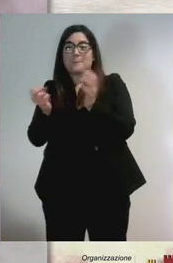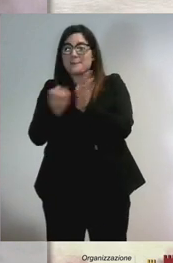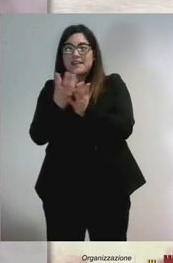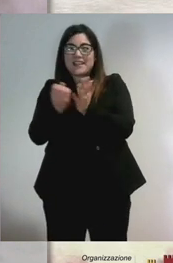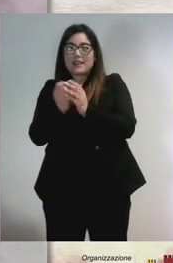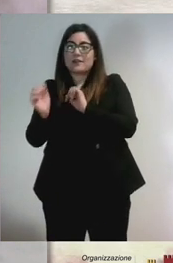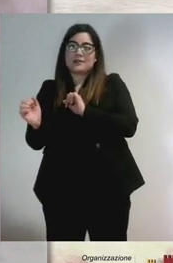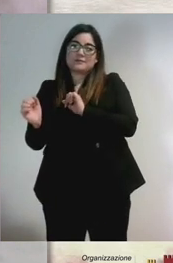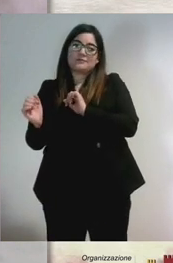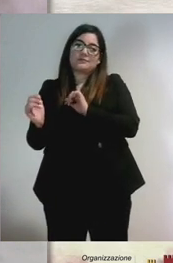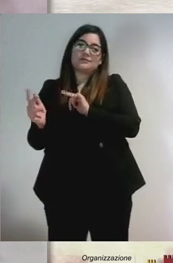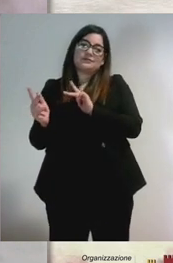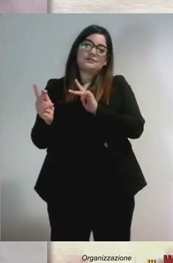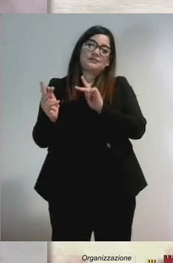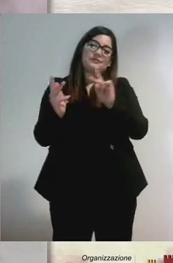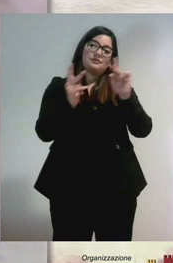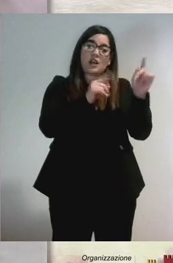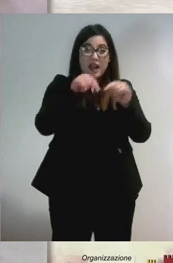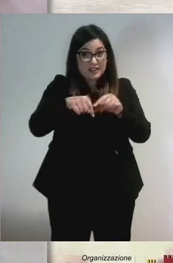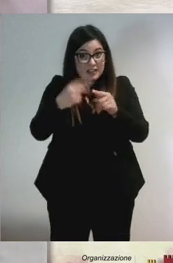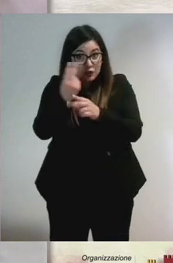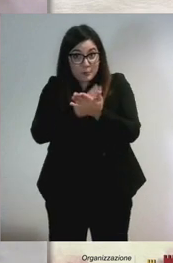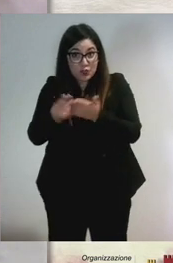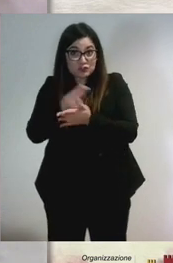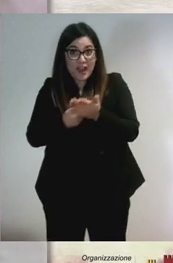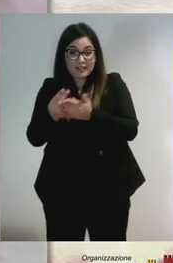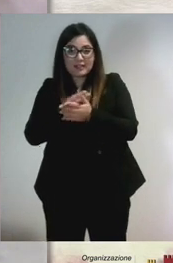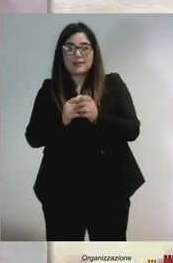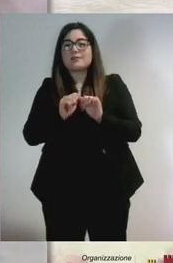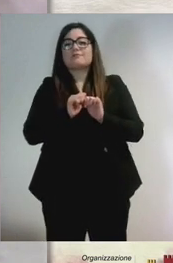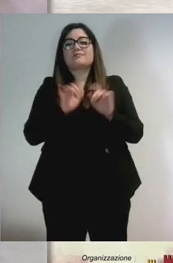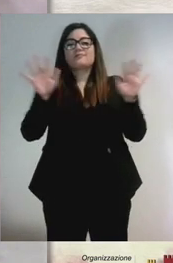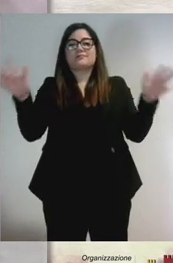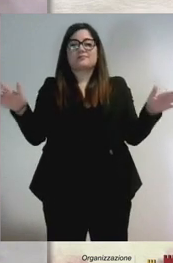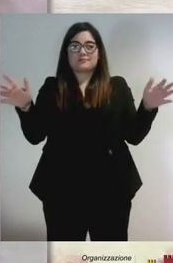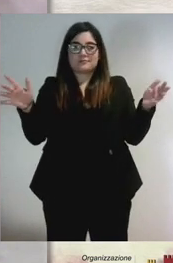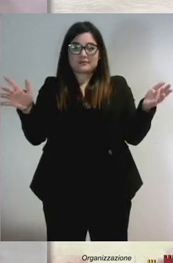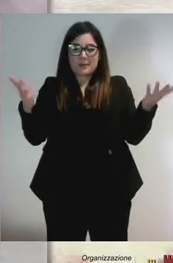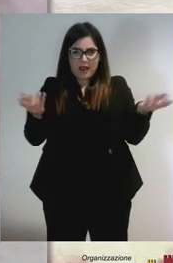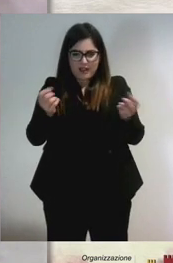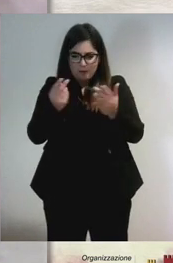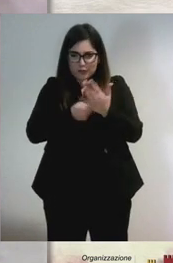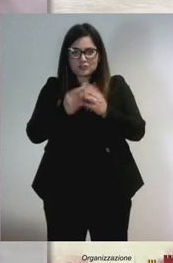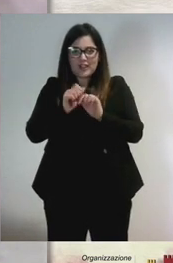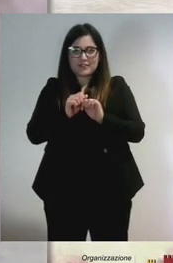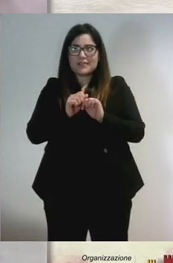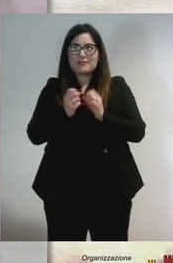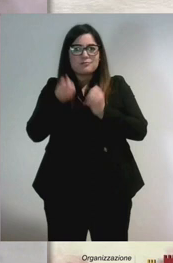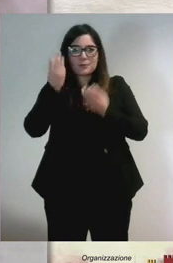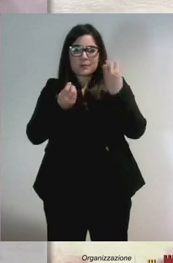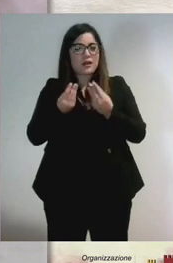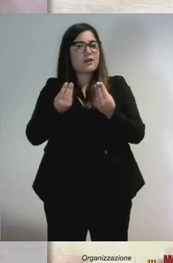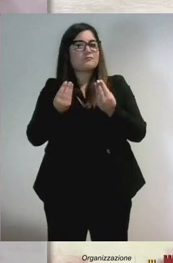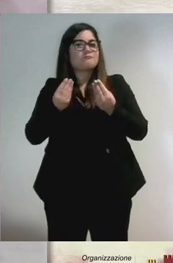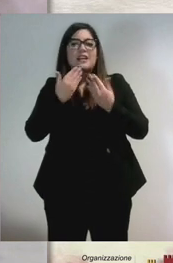noi dobbiamo esportare progetti. E dove nascono i progetti? Dalla creatività, da qualcosa che